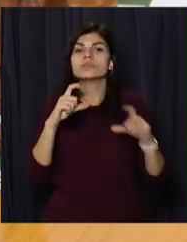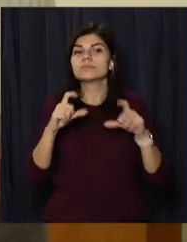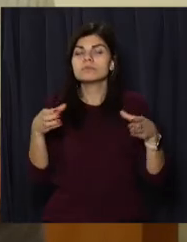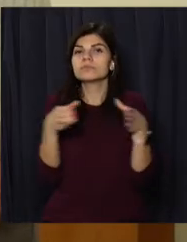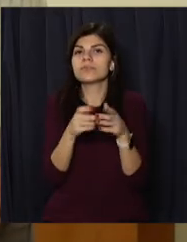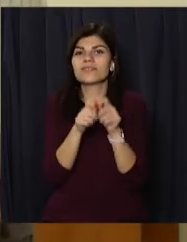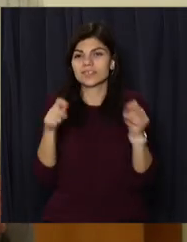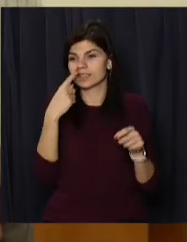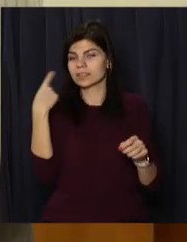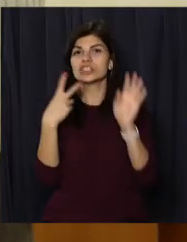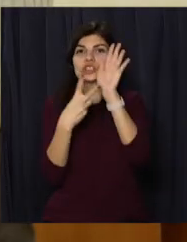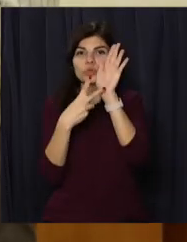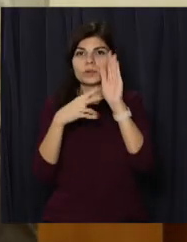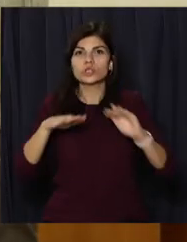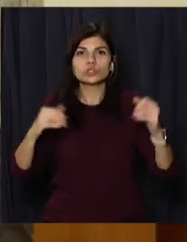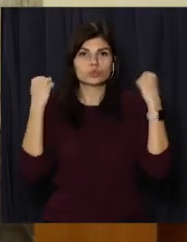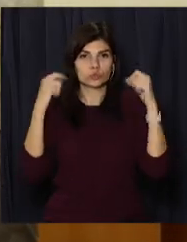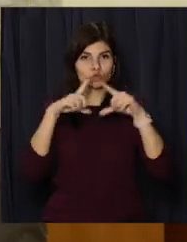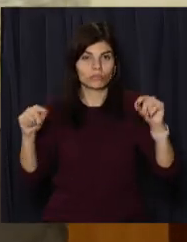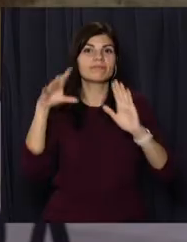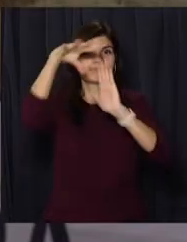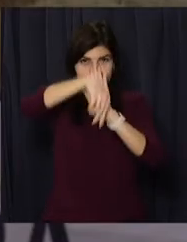гуртків відкрився і в сьомій дитячій спортшколі.